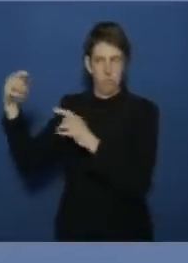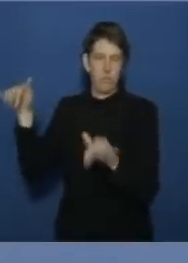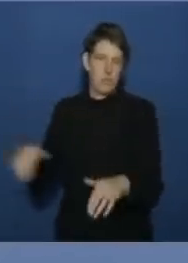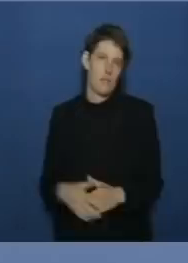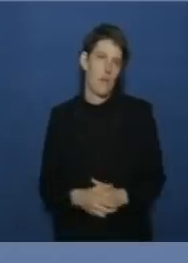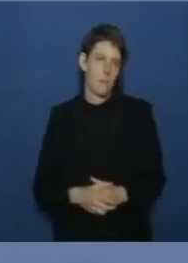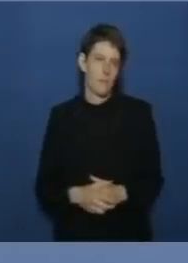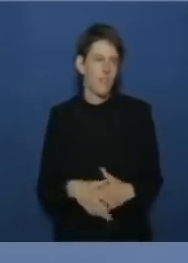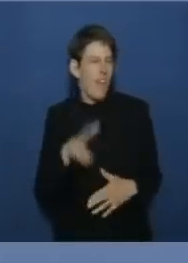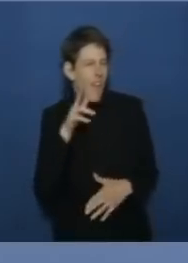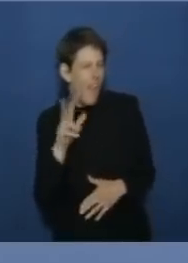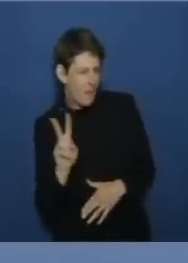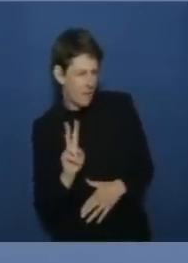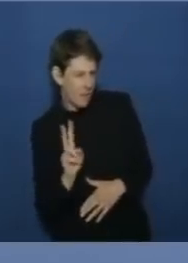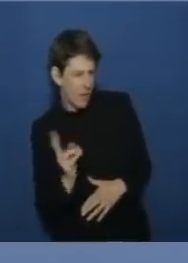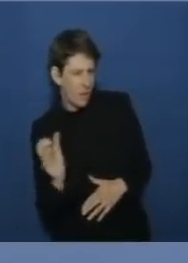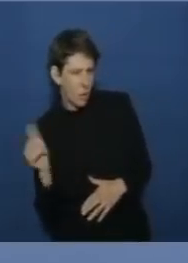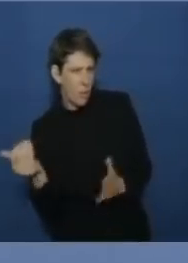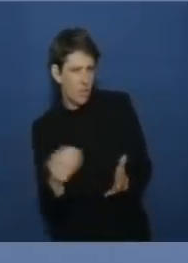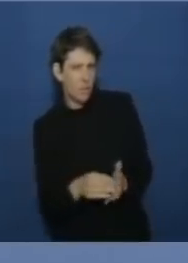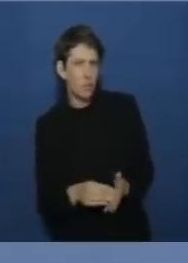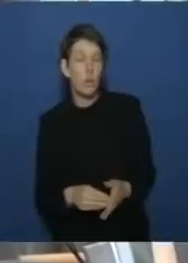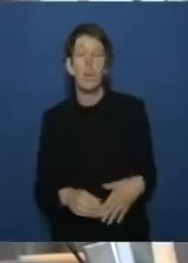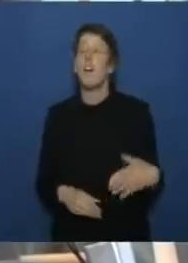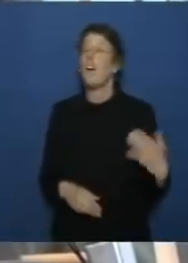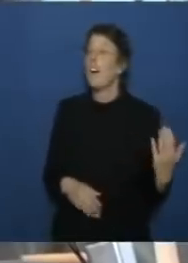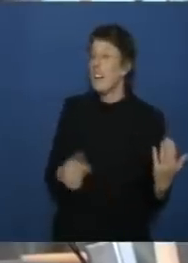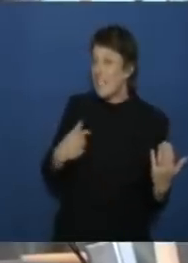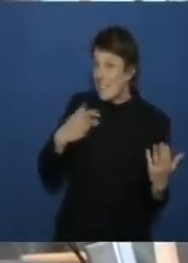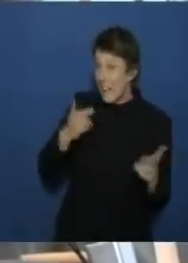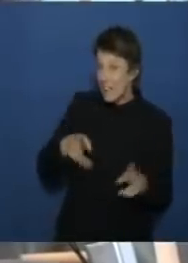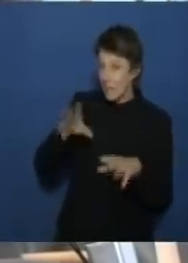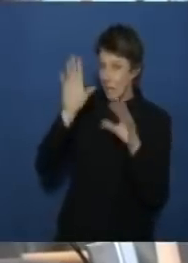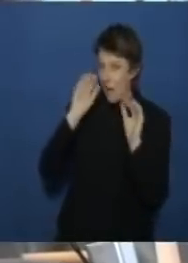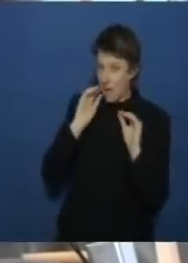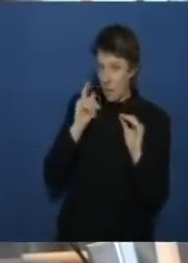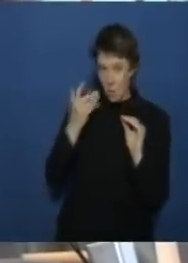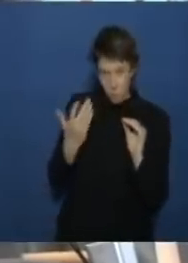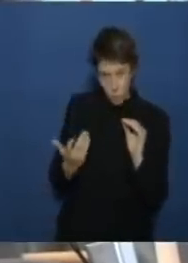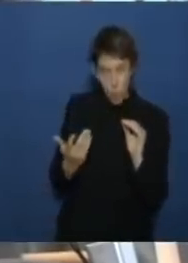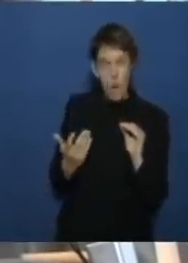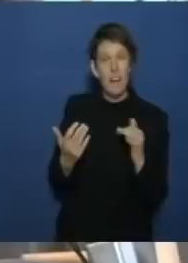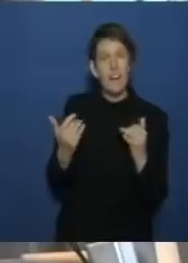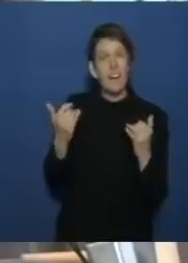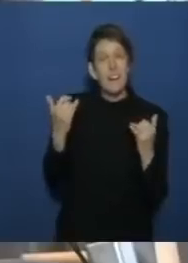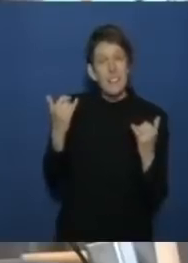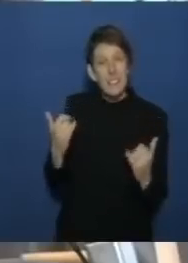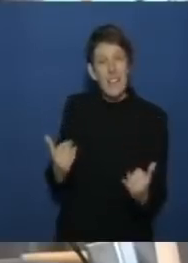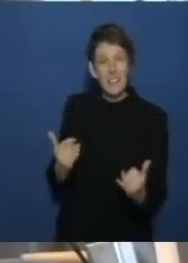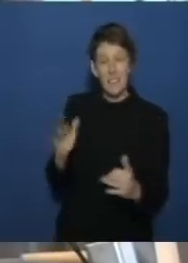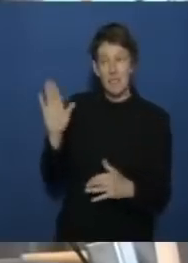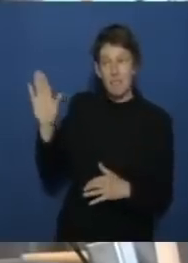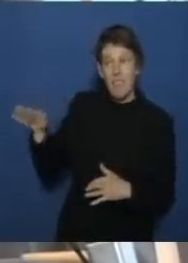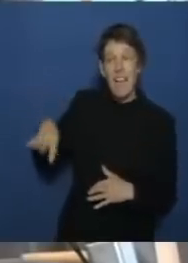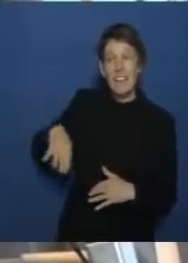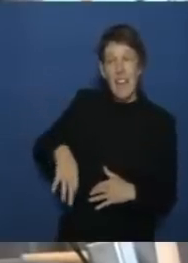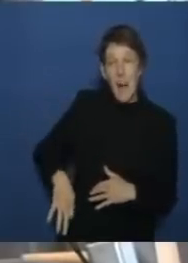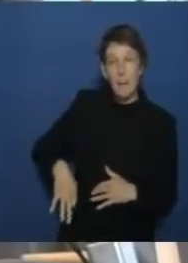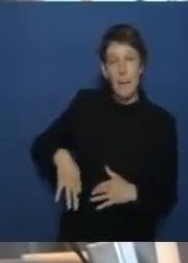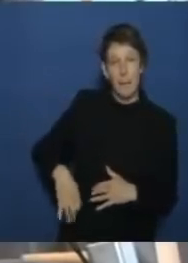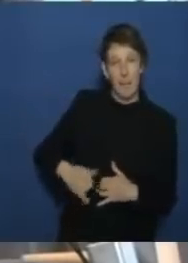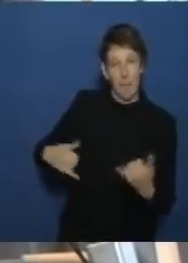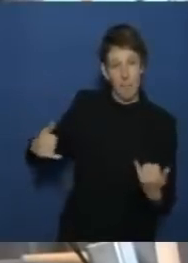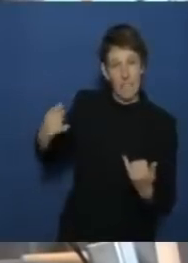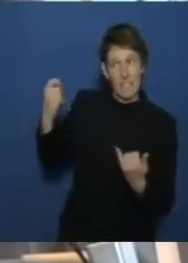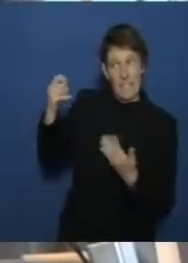ich habe richtig verstanden dass sie aber keine möglichkeit haben darauf zu schauen wie das geld in namibia ausgegeben